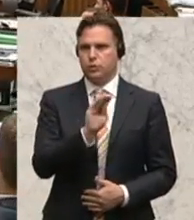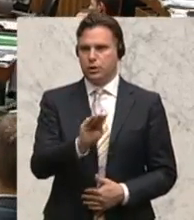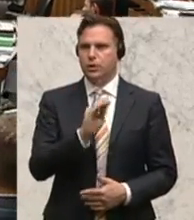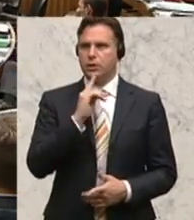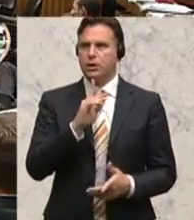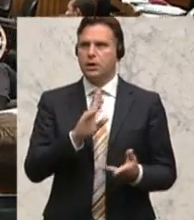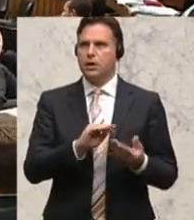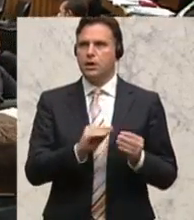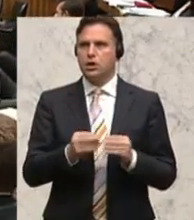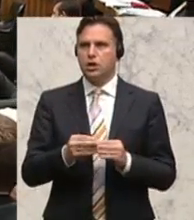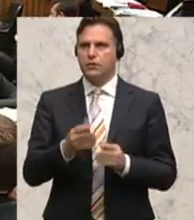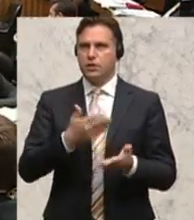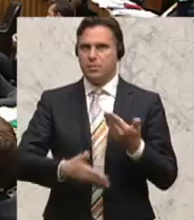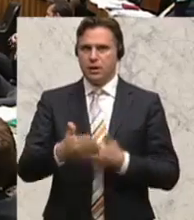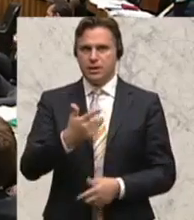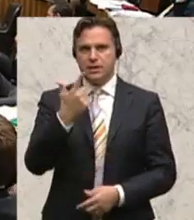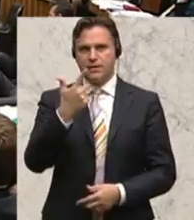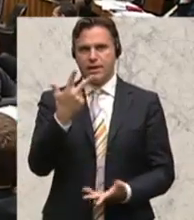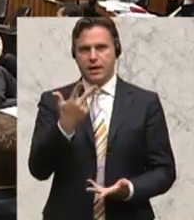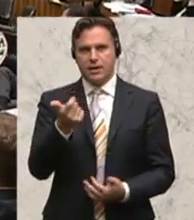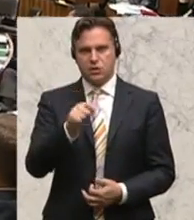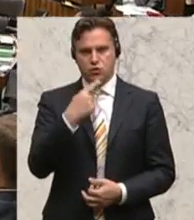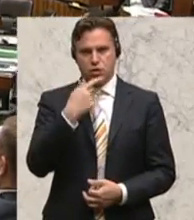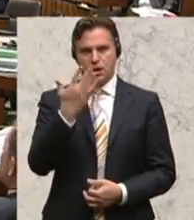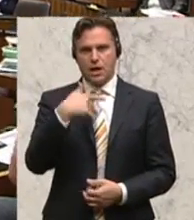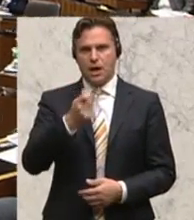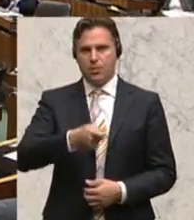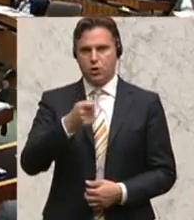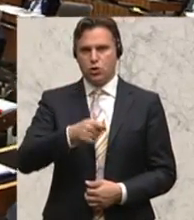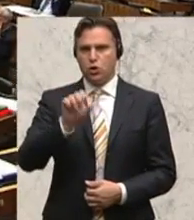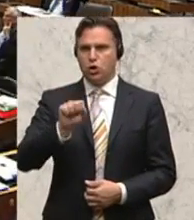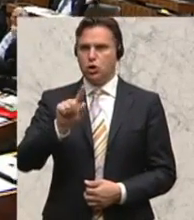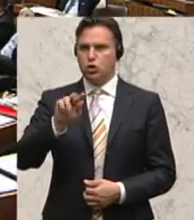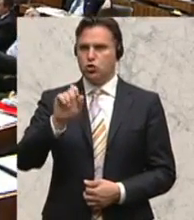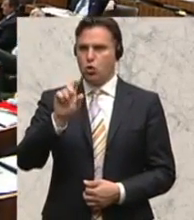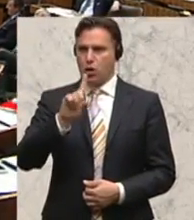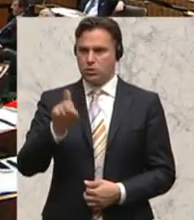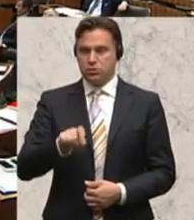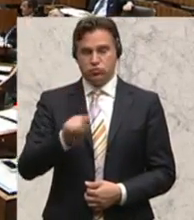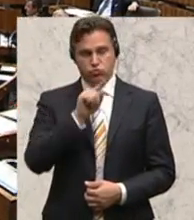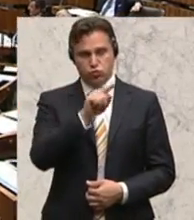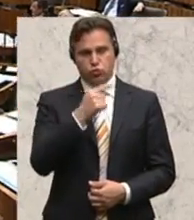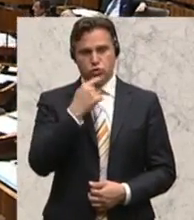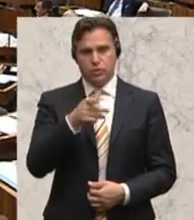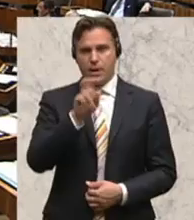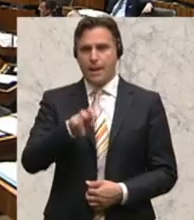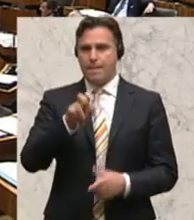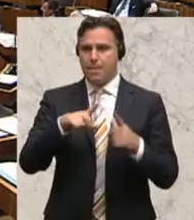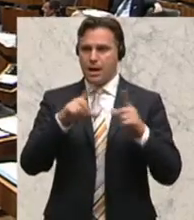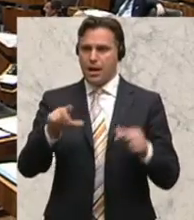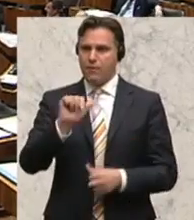um dieses wichtige Potenzial hier zu halten. Nach Stolz wird Wirtschaftsminister Reinhold